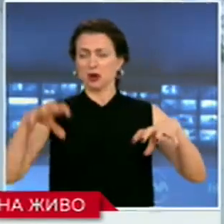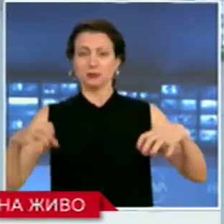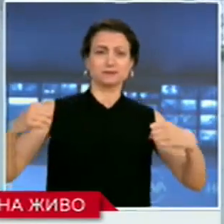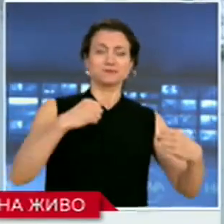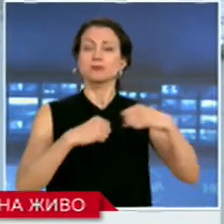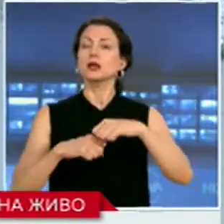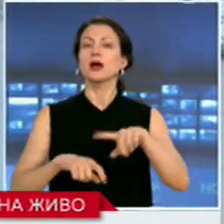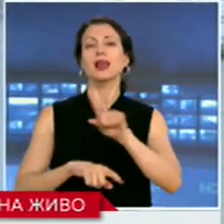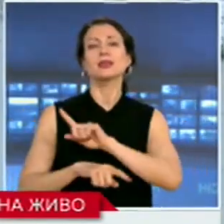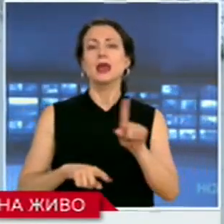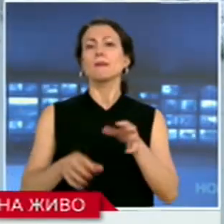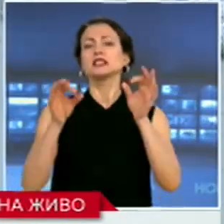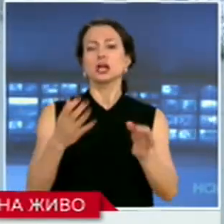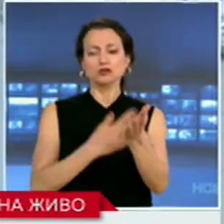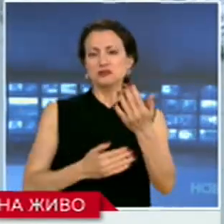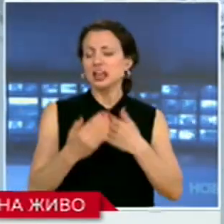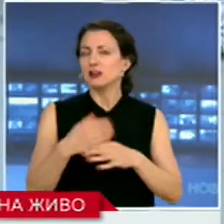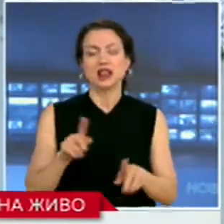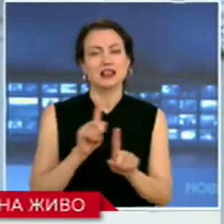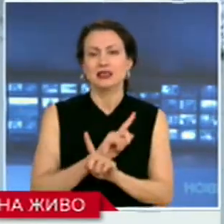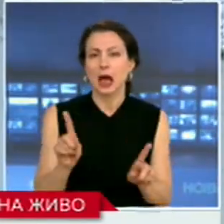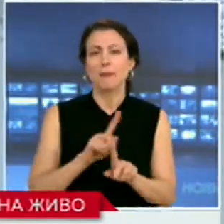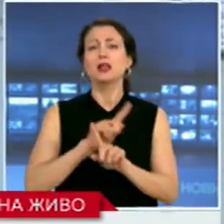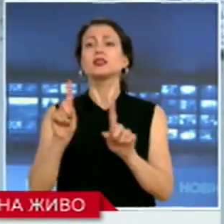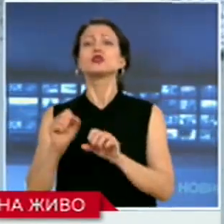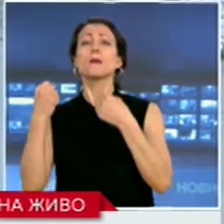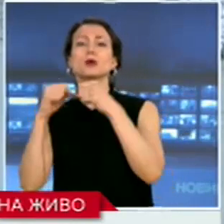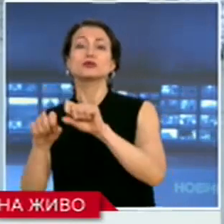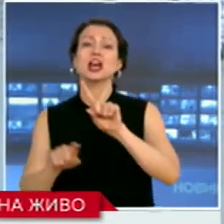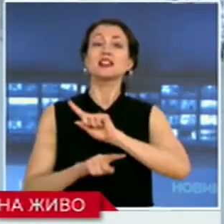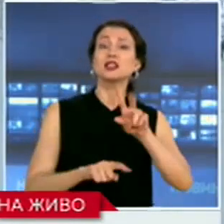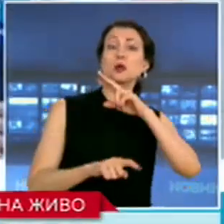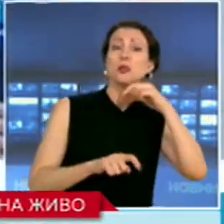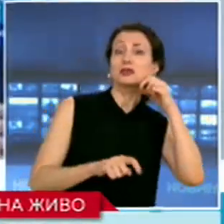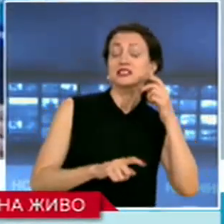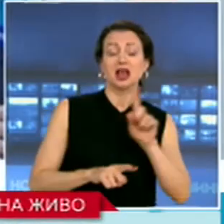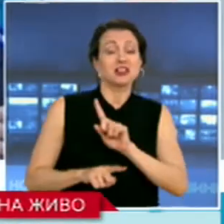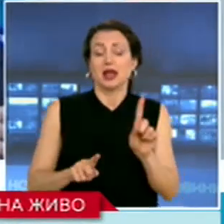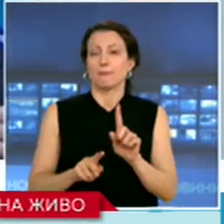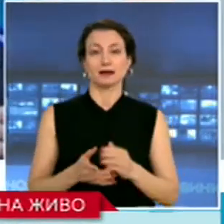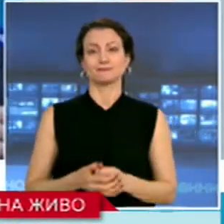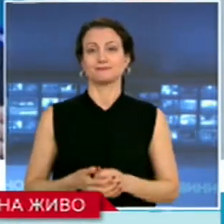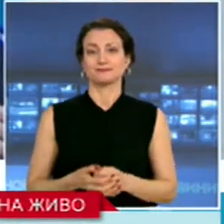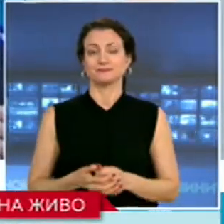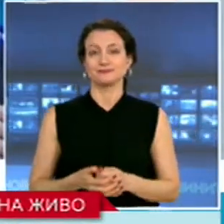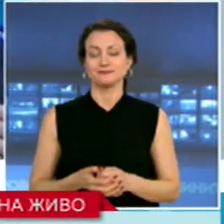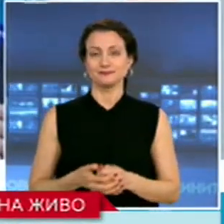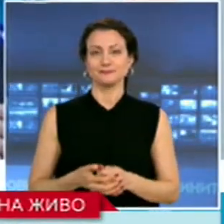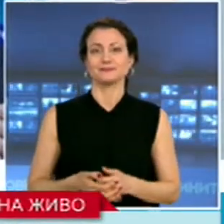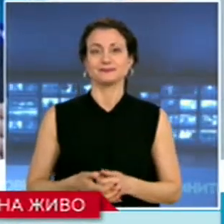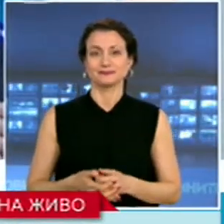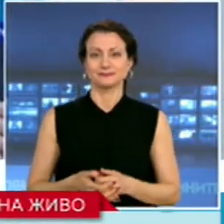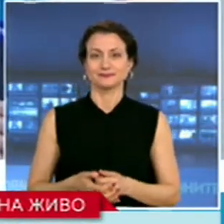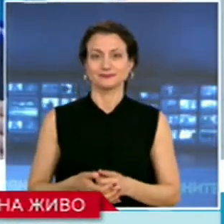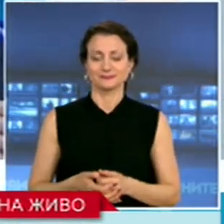няма сериозно наранени, нито протестиращи, нито служители на Министерството на вътрешните работи. Цеца Лексова, пряко